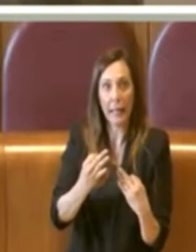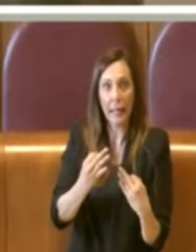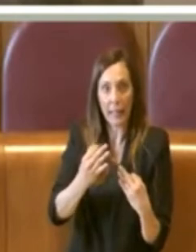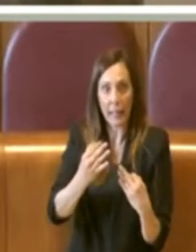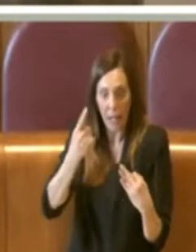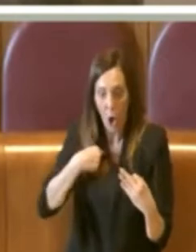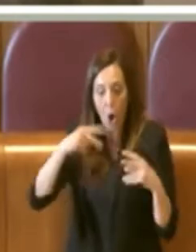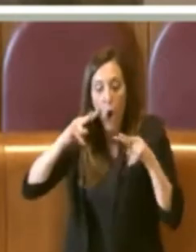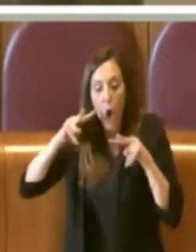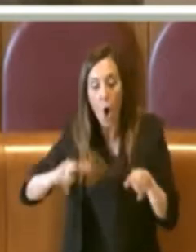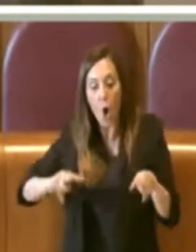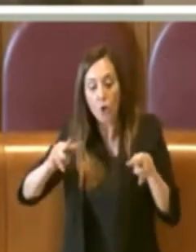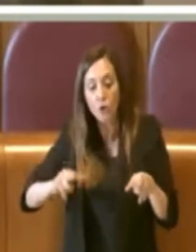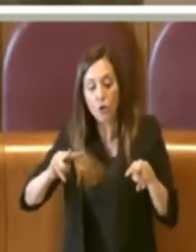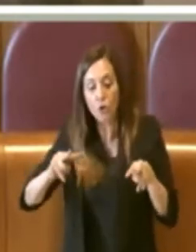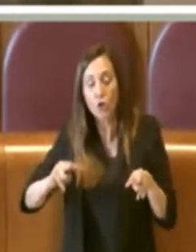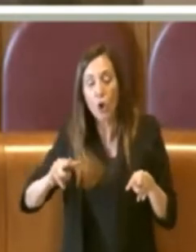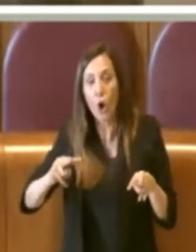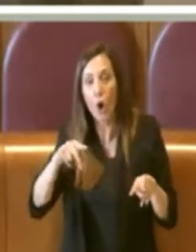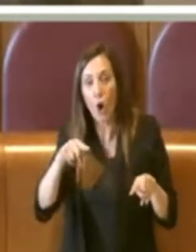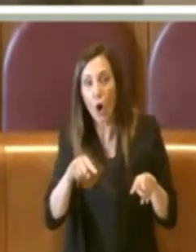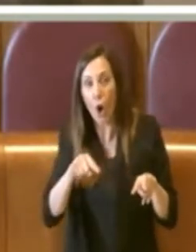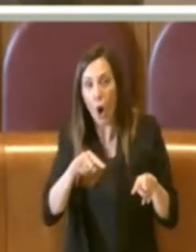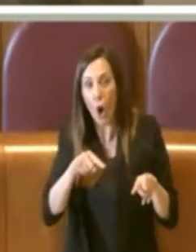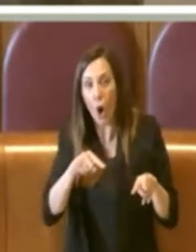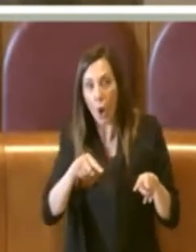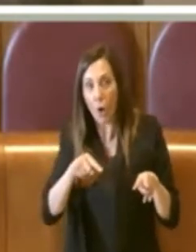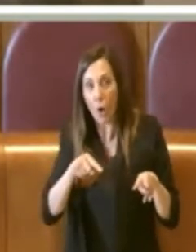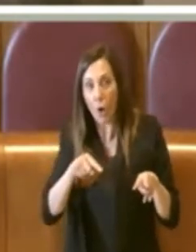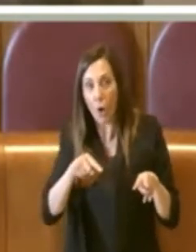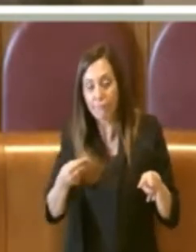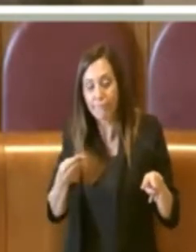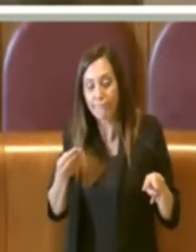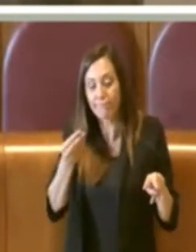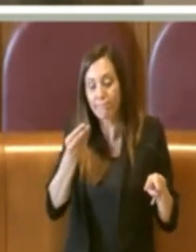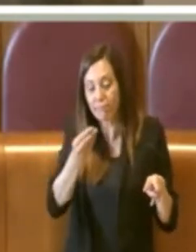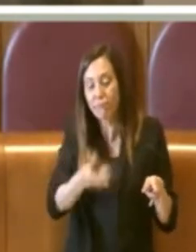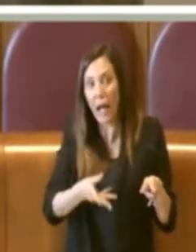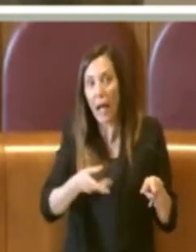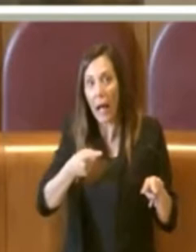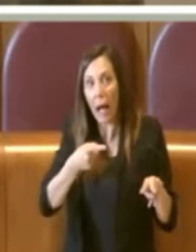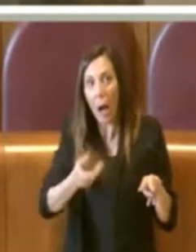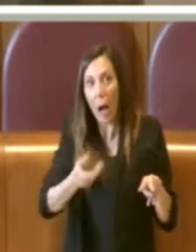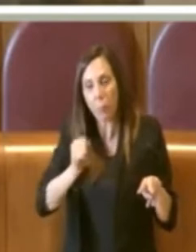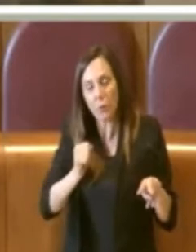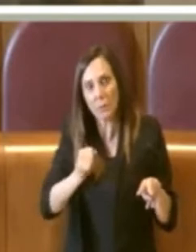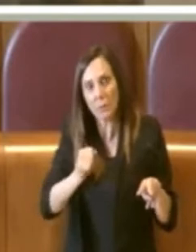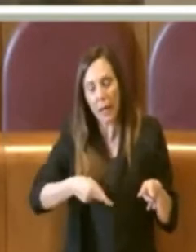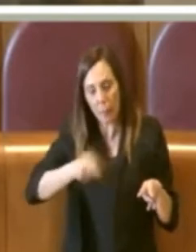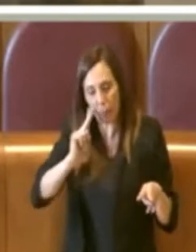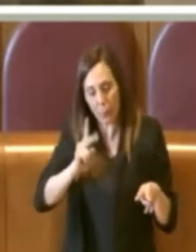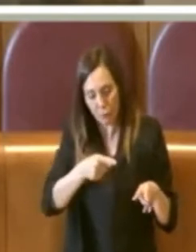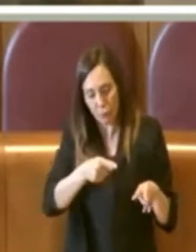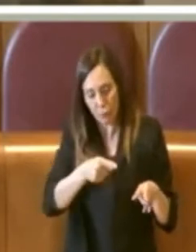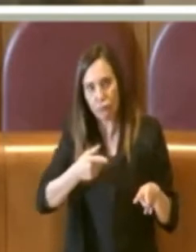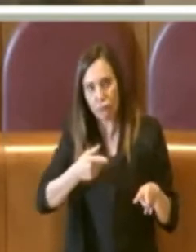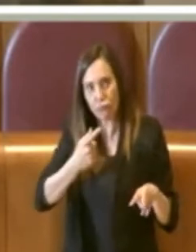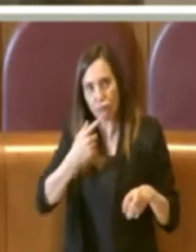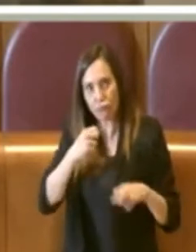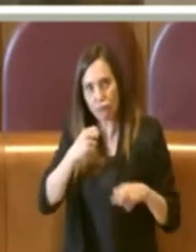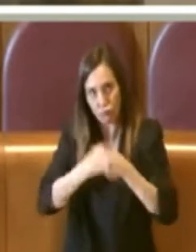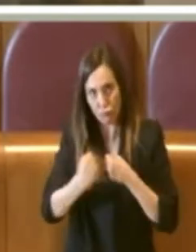sicuramente più, maggiormente precisa. Quindi, ecco, Presidente,